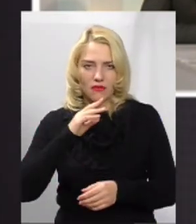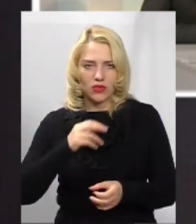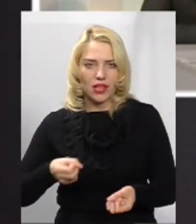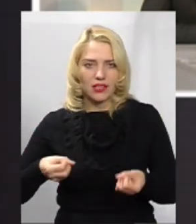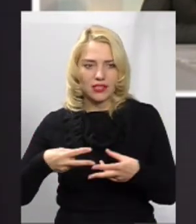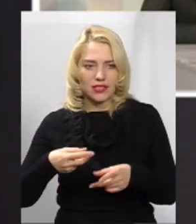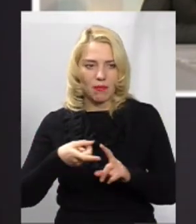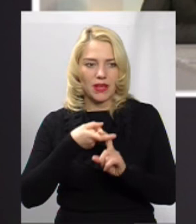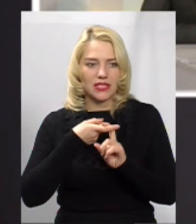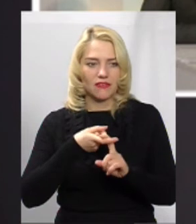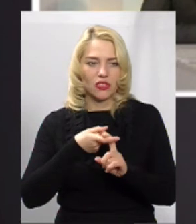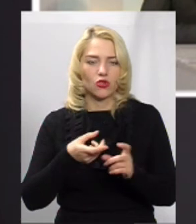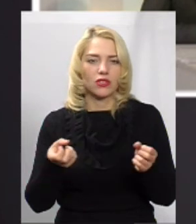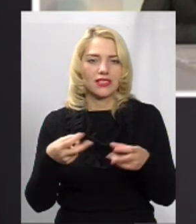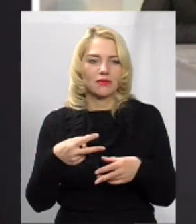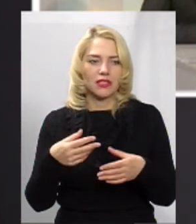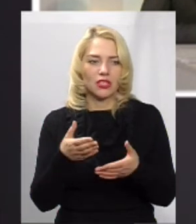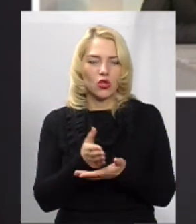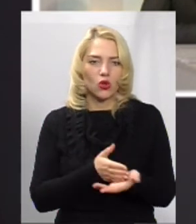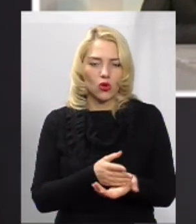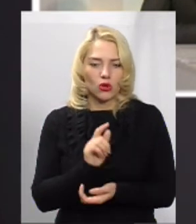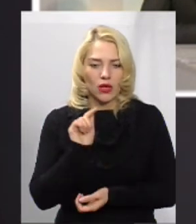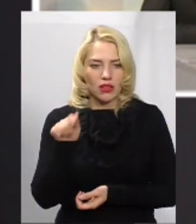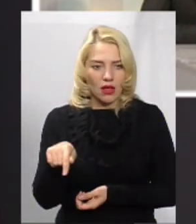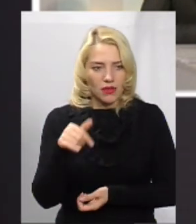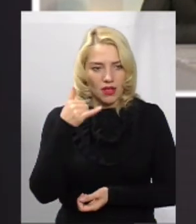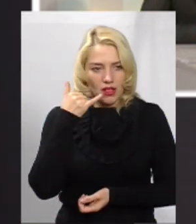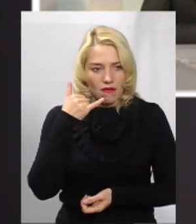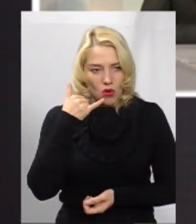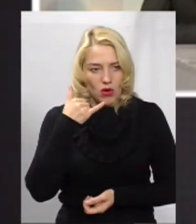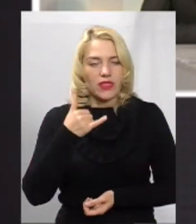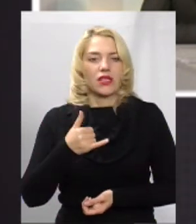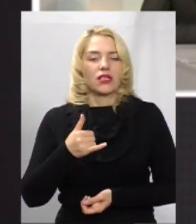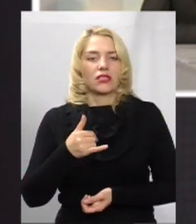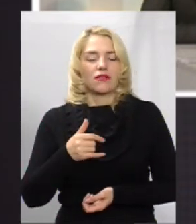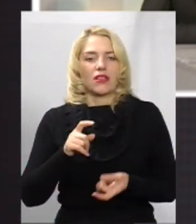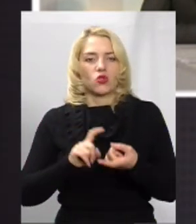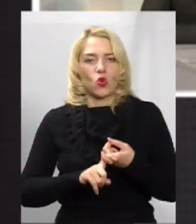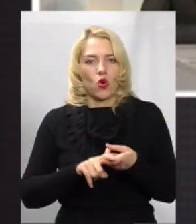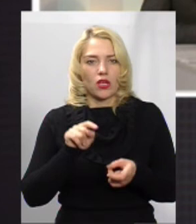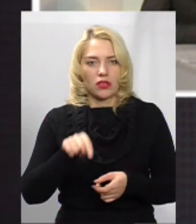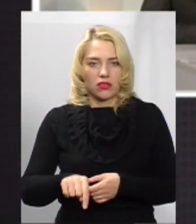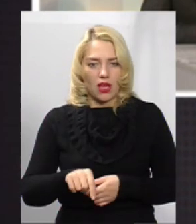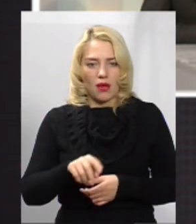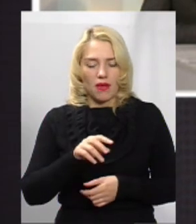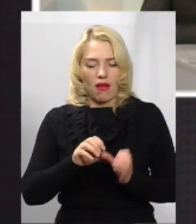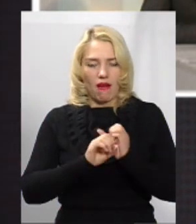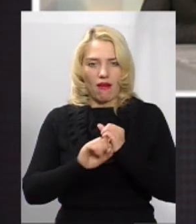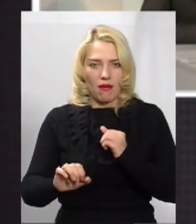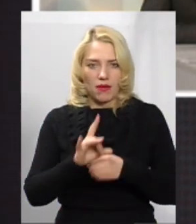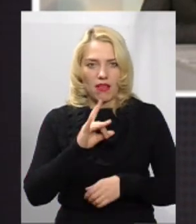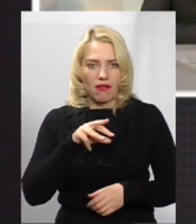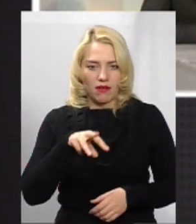'язок різних спецслужб, там телефонний зв'язок, там кабелі РЕМу, там